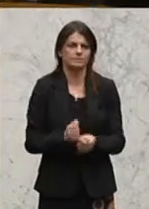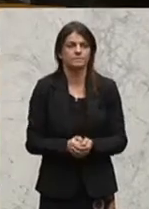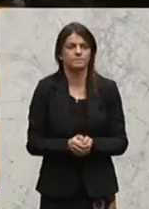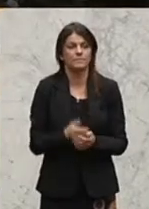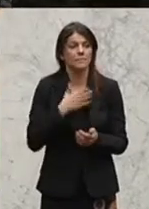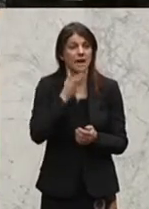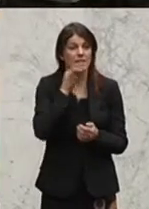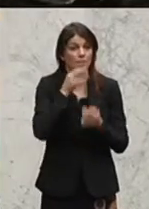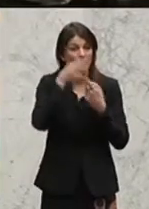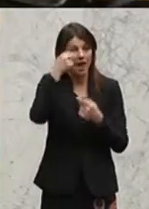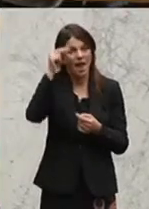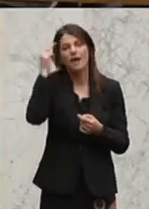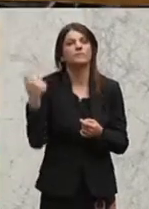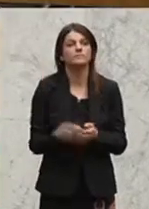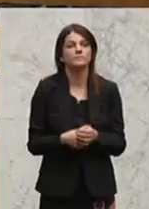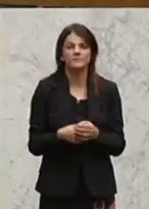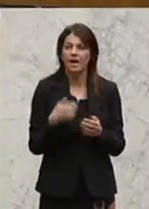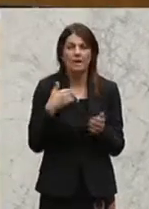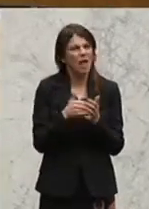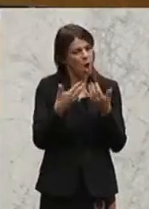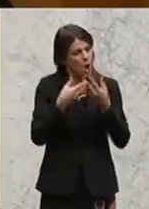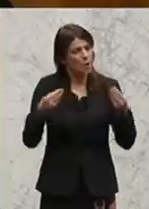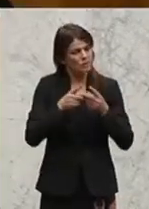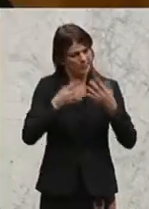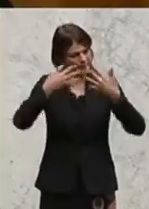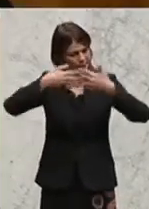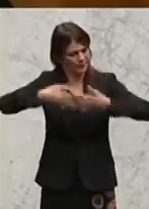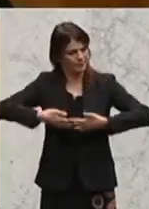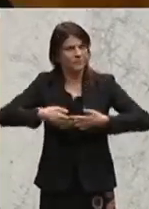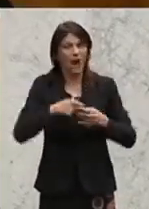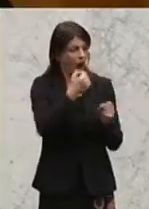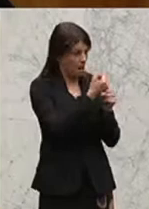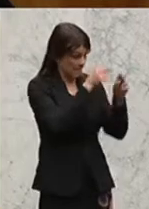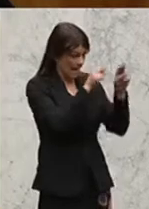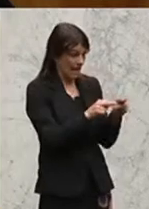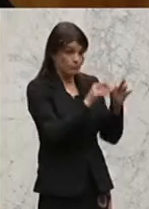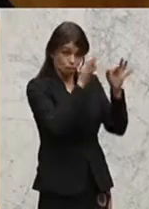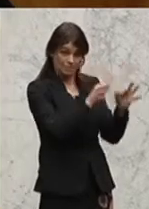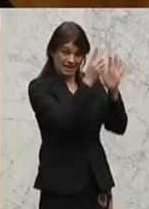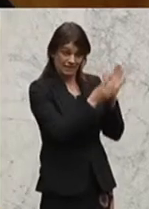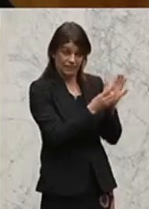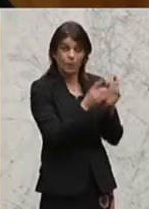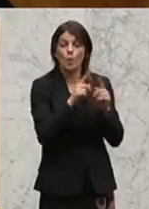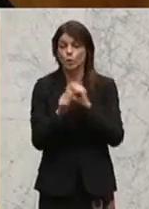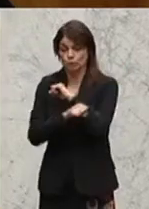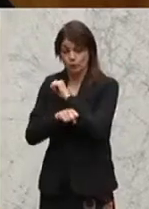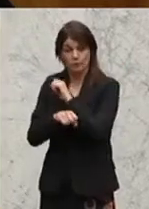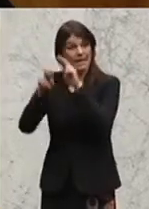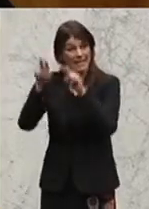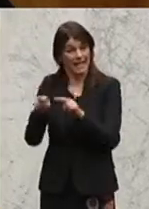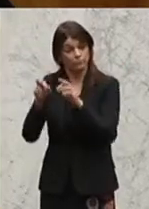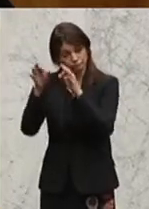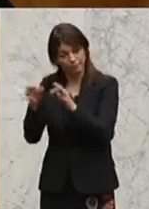Meine Damen und Herren, das braucht eine verzahnte Lösung aus einer arbeitsrechtlichen Definition und einer studienrechtlichen